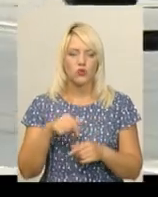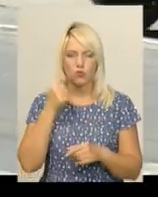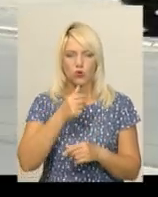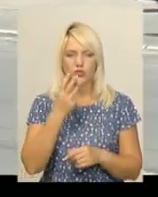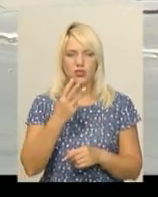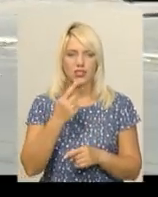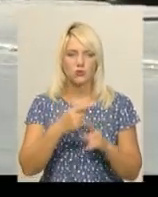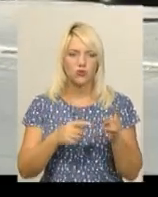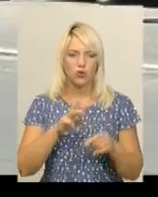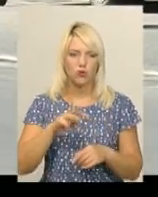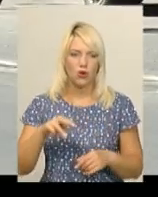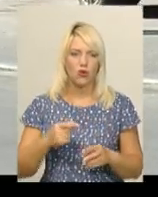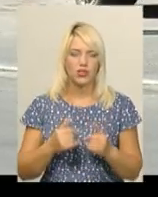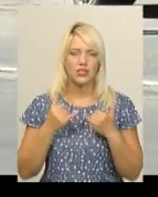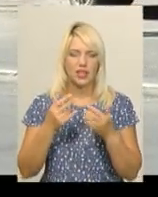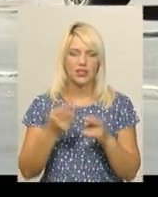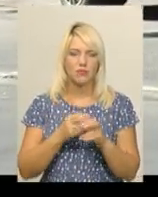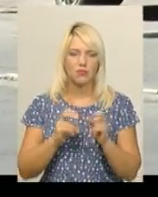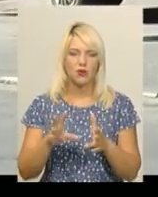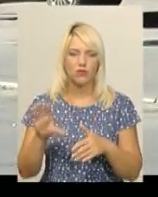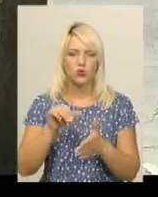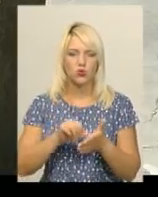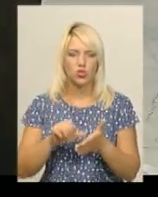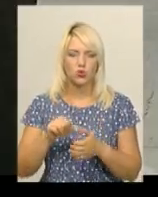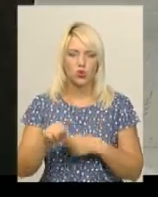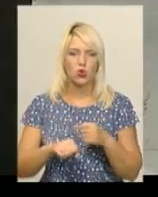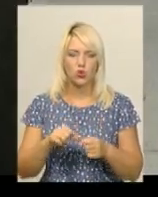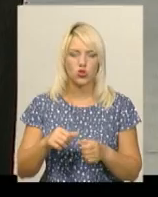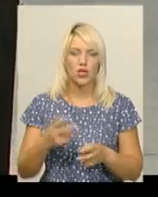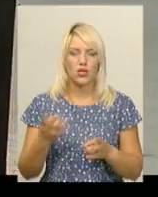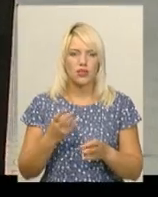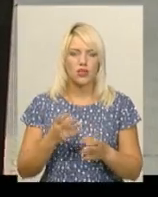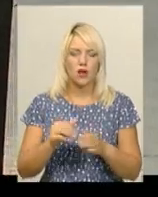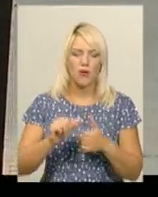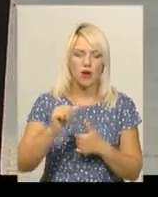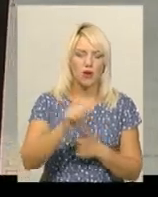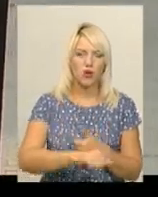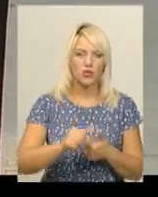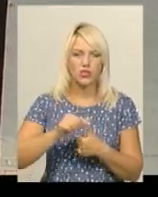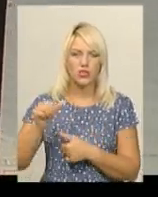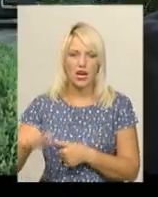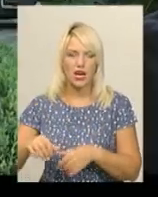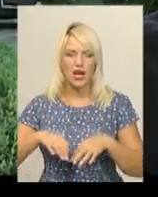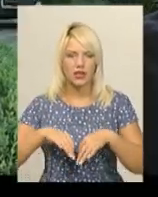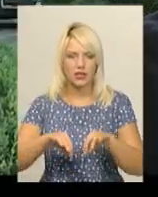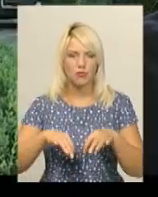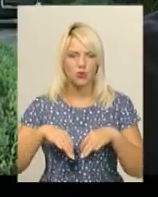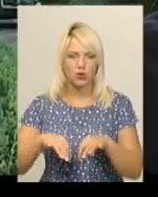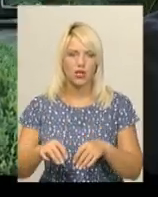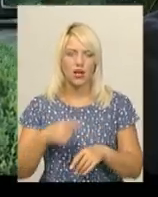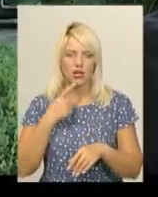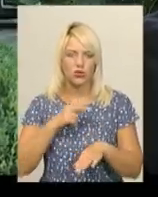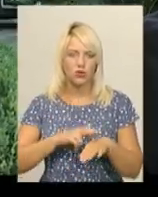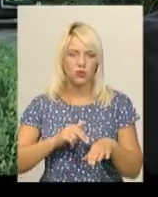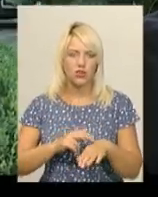Задля безпеки усіх учасників дорожнього руху потрібно розділяти потоки транспорту, каже керівник пресслужби патрульної поліції в області